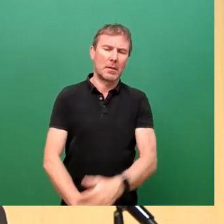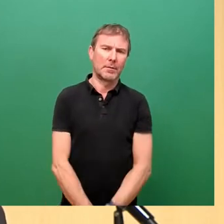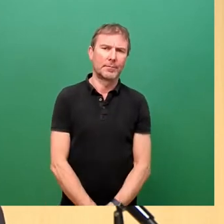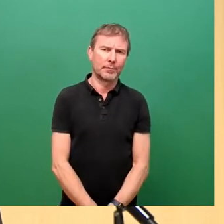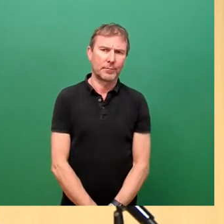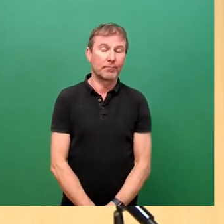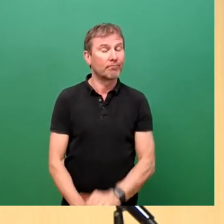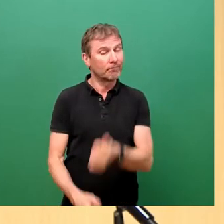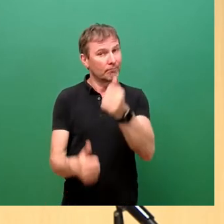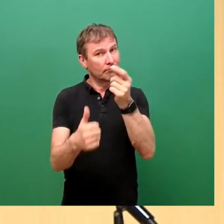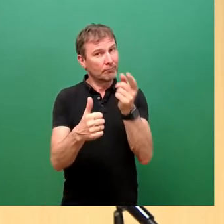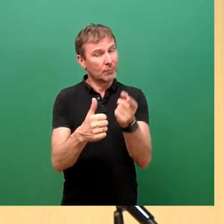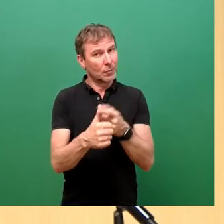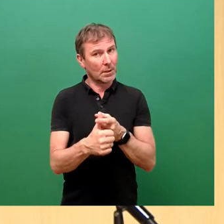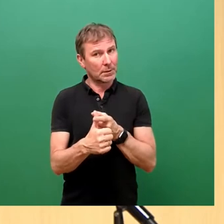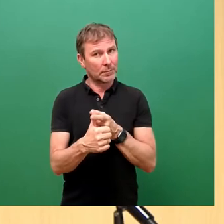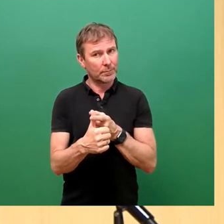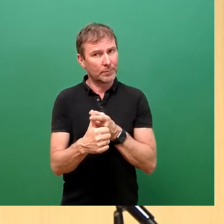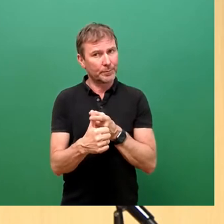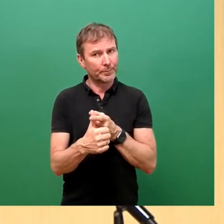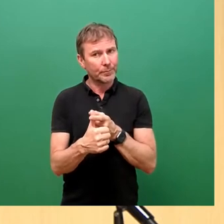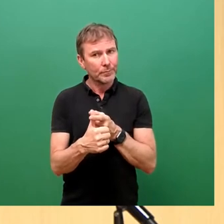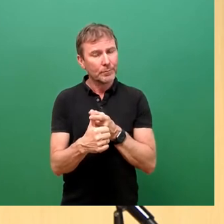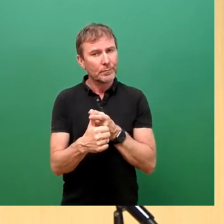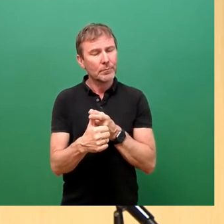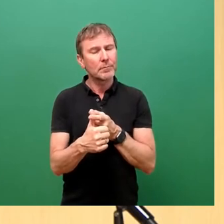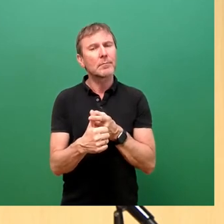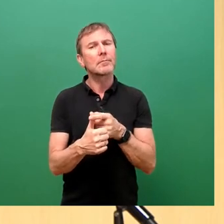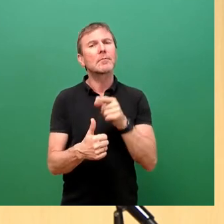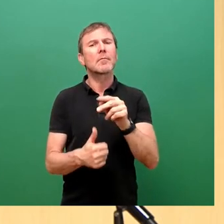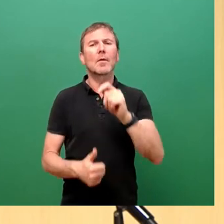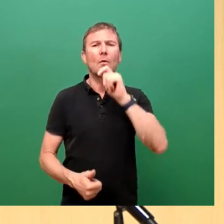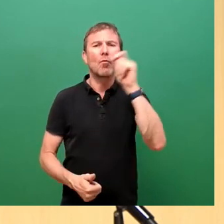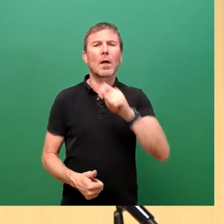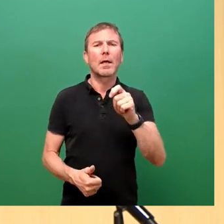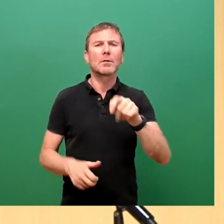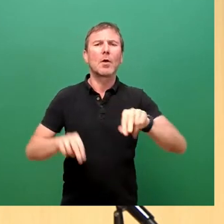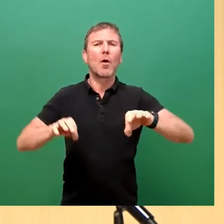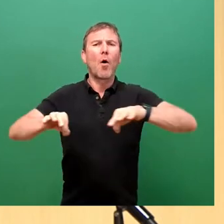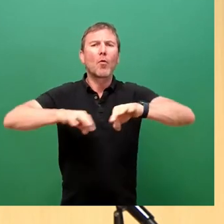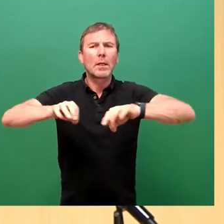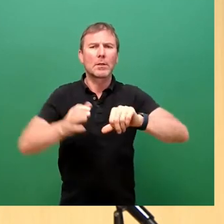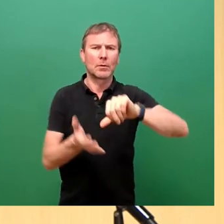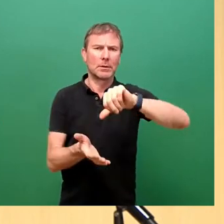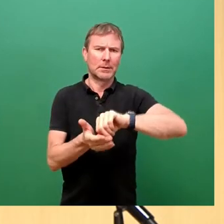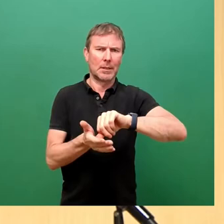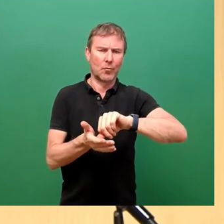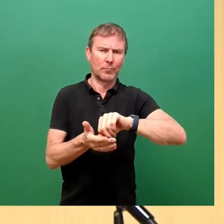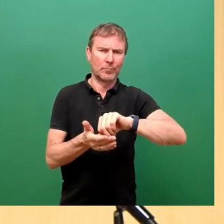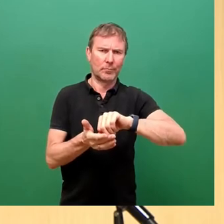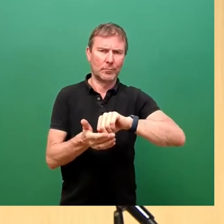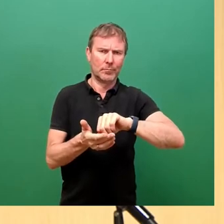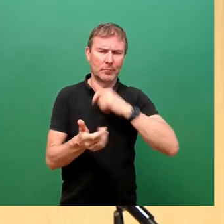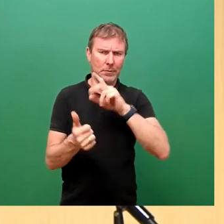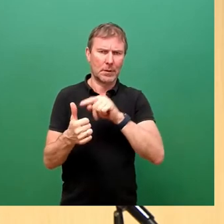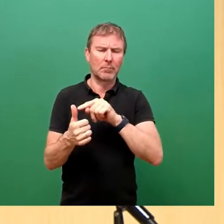Zuerst will ich das ukrainische Koordinationszentrum benennen, welches wir in den Räumen der